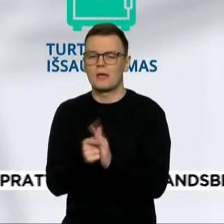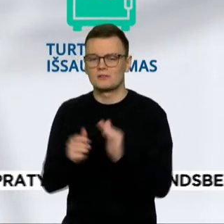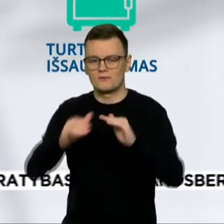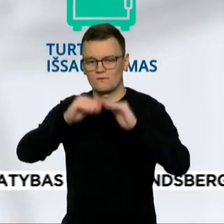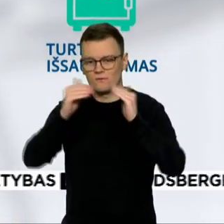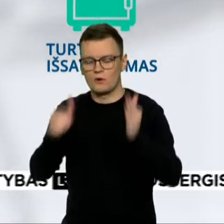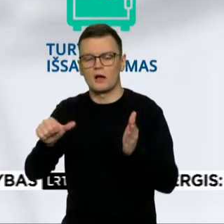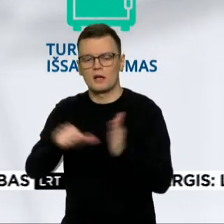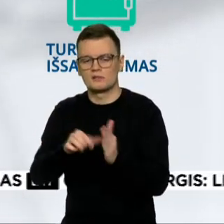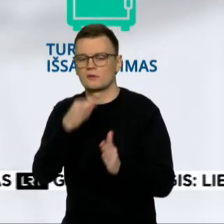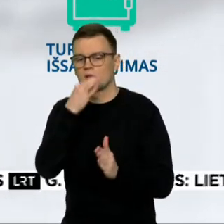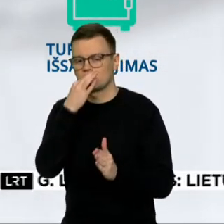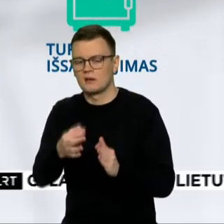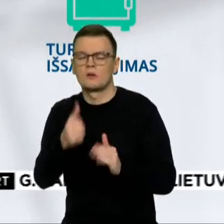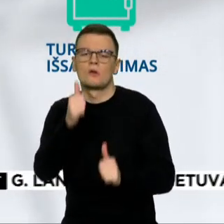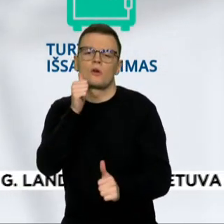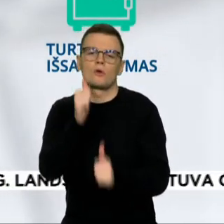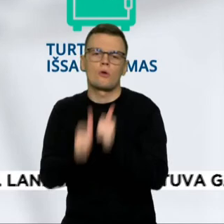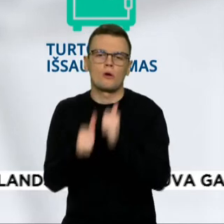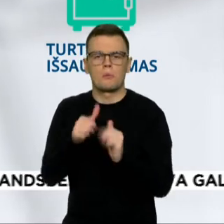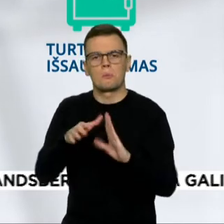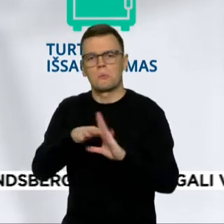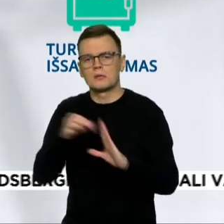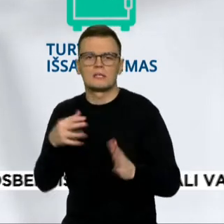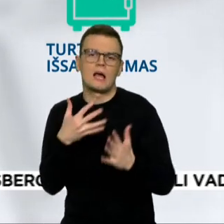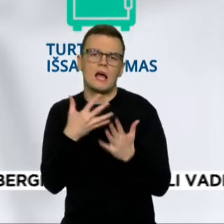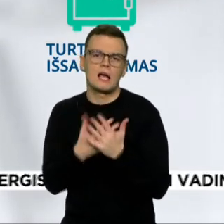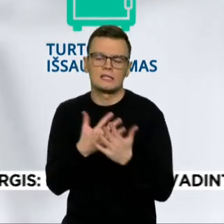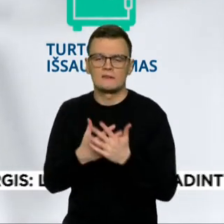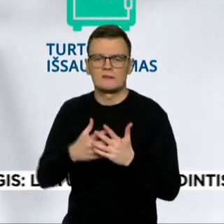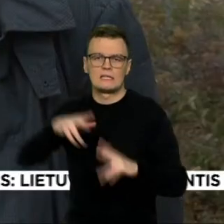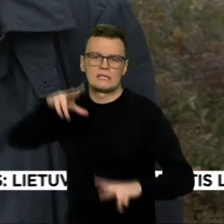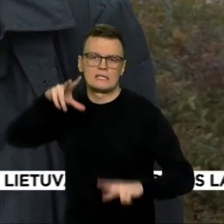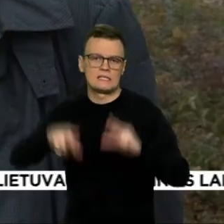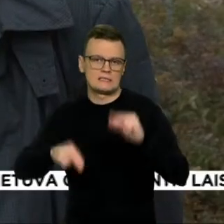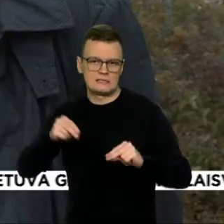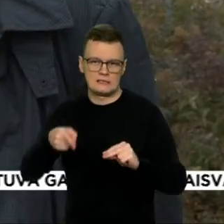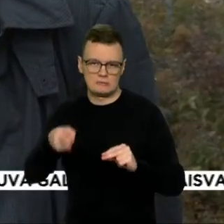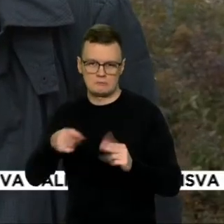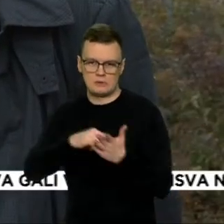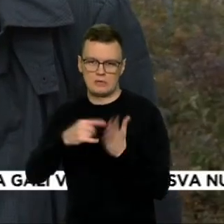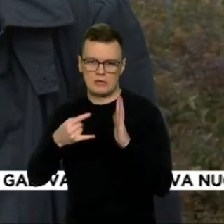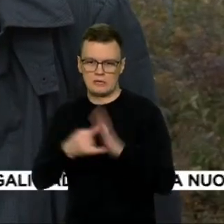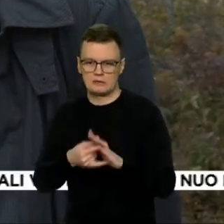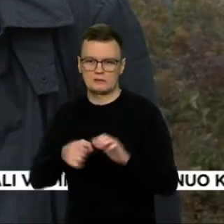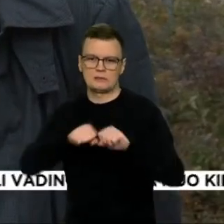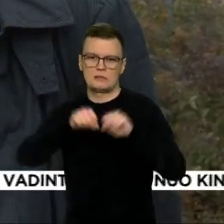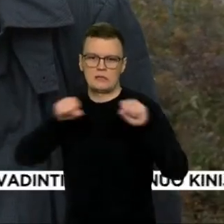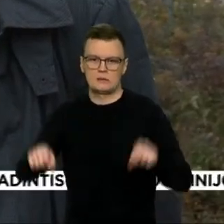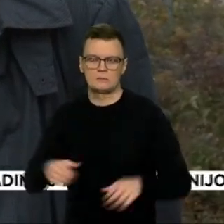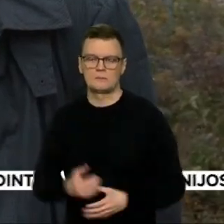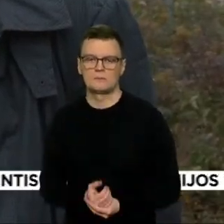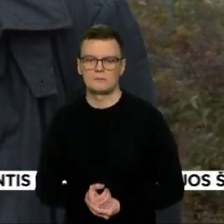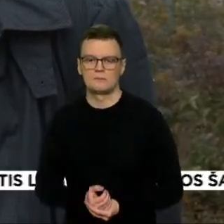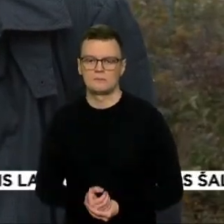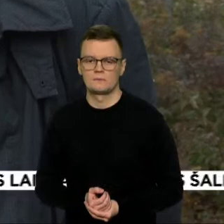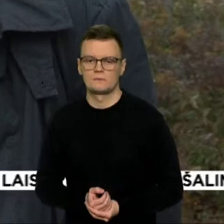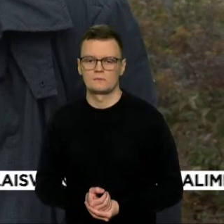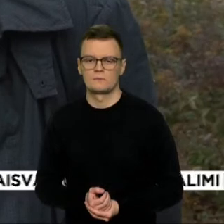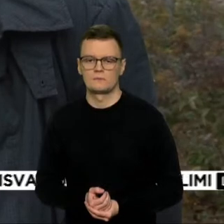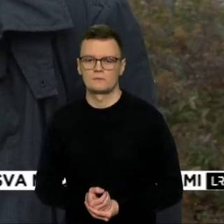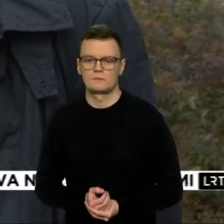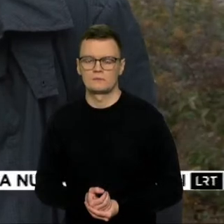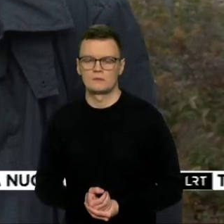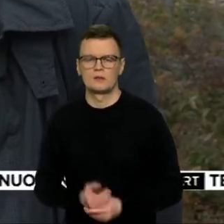sako konkurentai pasirinkę aktyvę rizikingą strategiją. Nuosmukiai yra dideli ir tikriausiai per